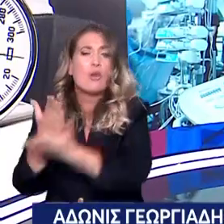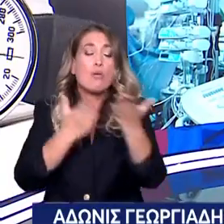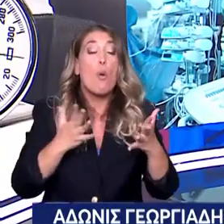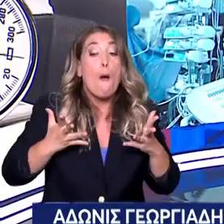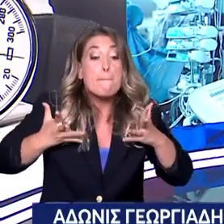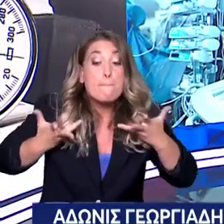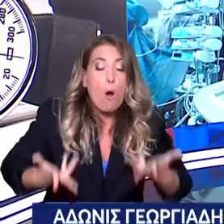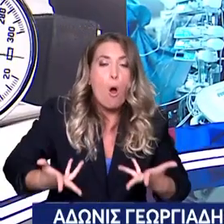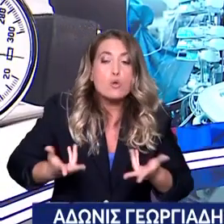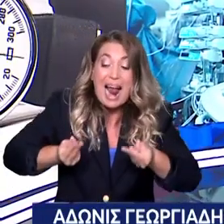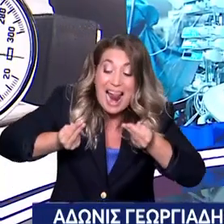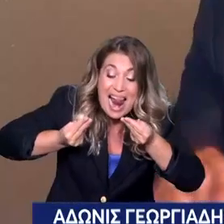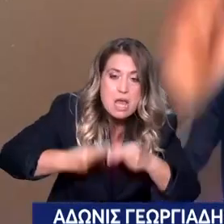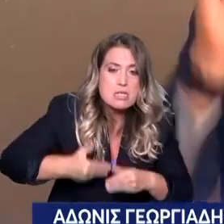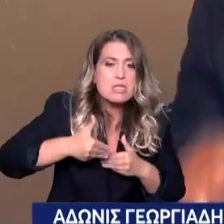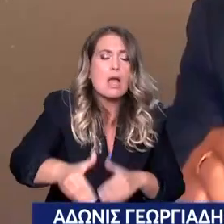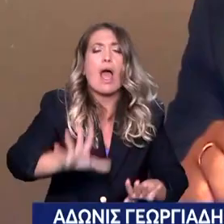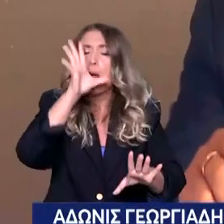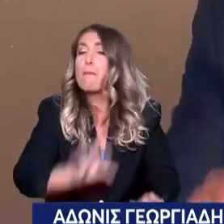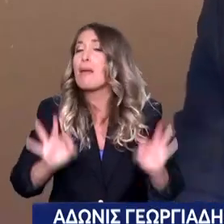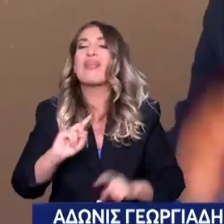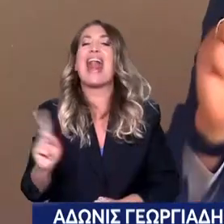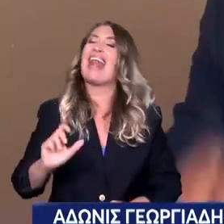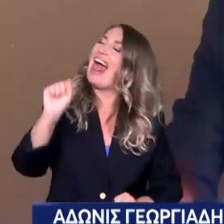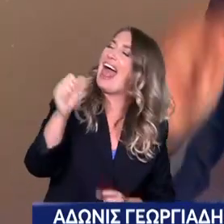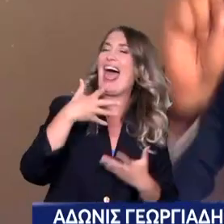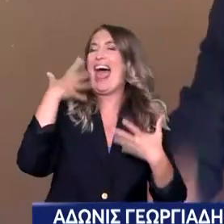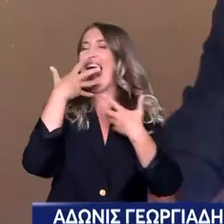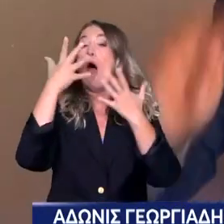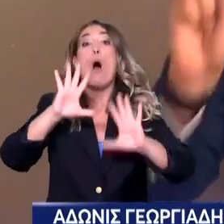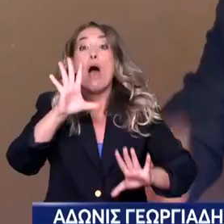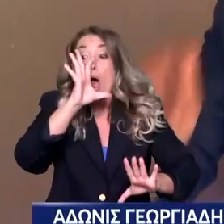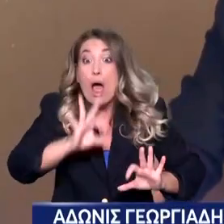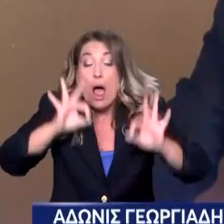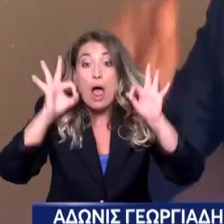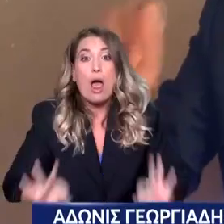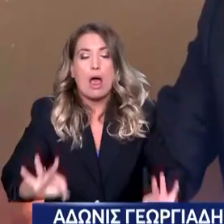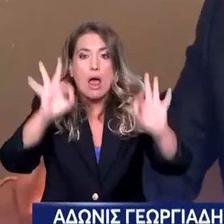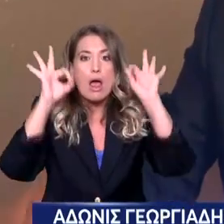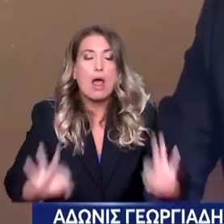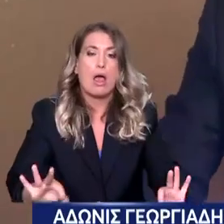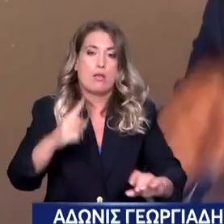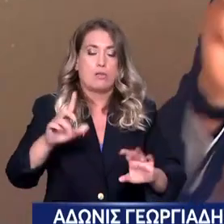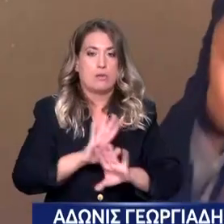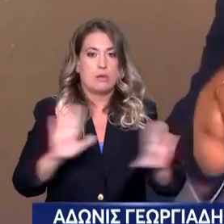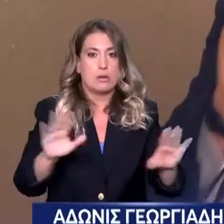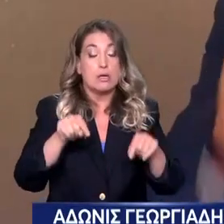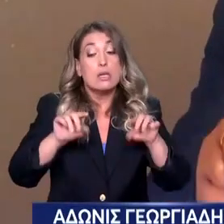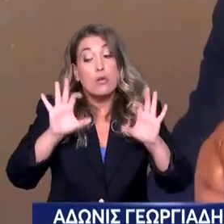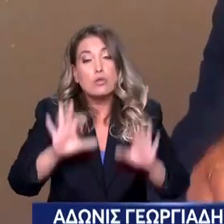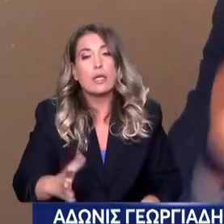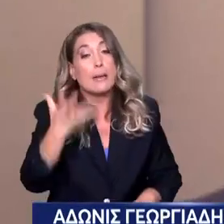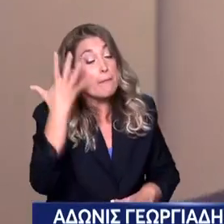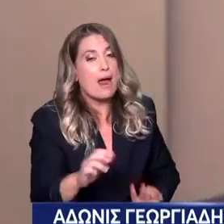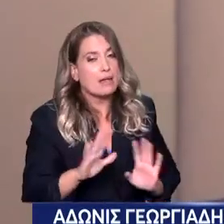πραγματικά τον τρόπο Όχι λαϊκίστηκα Πραγματικά Να μειώσουμε την εφημερία που είναι το αυτό Μακάρι γιατί αυτός είναι ο στόχος και των ρεπορτάζ Το ότι υπάρχει